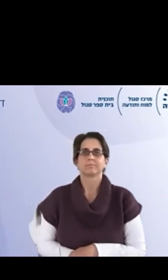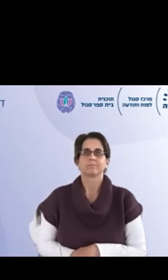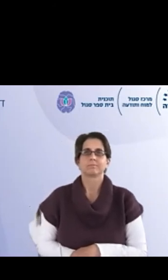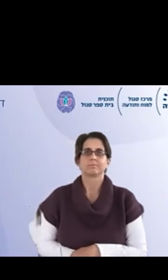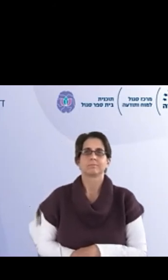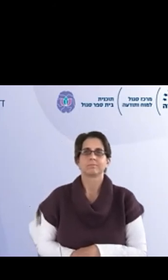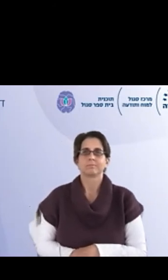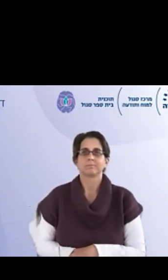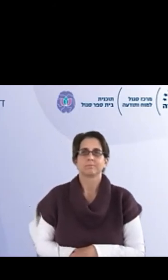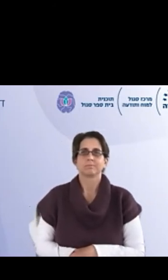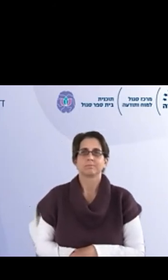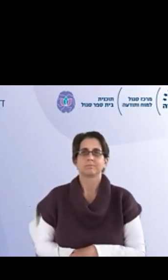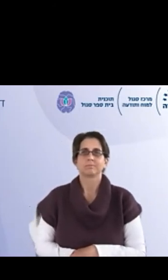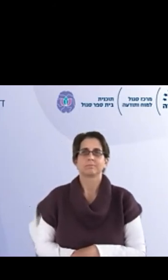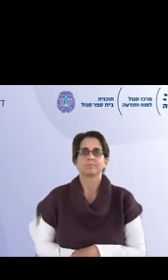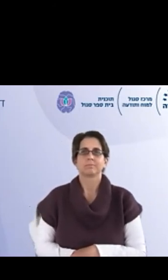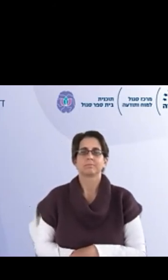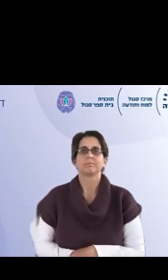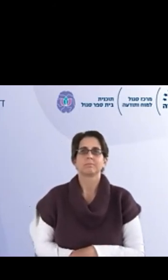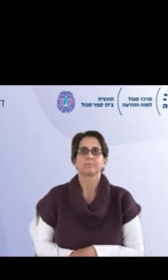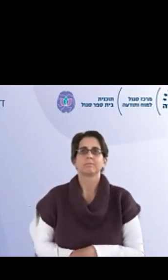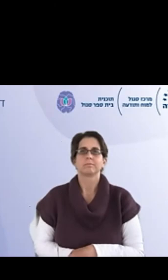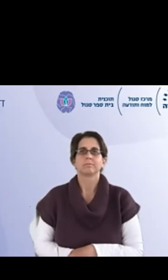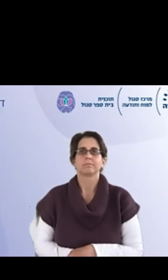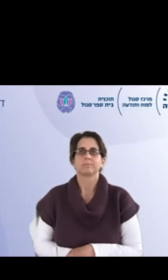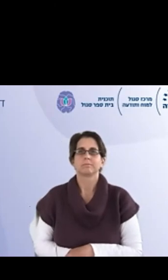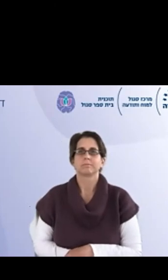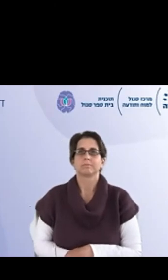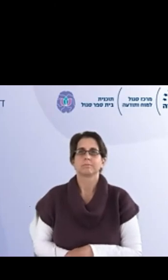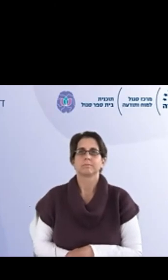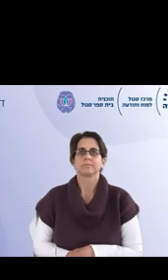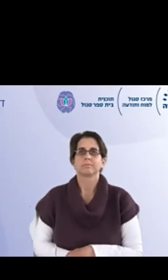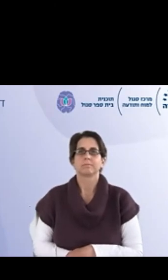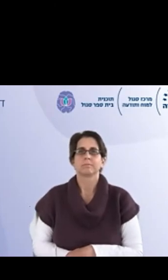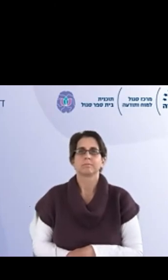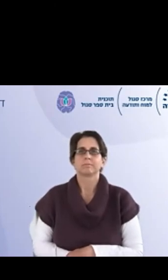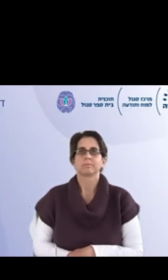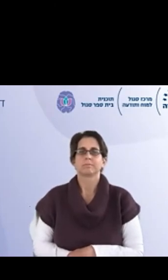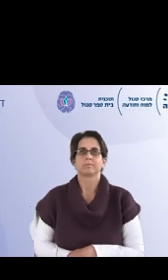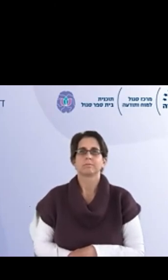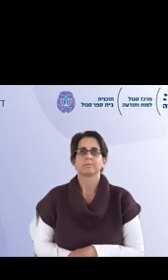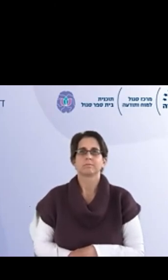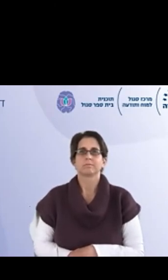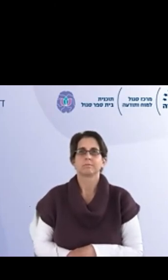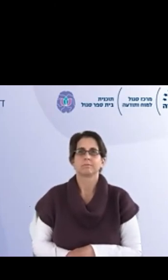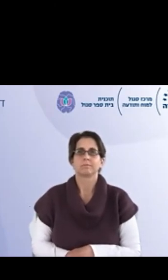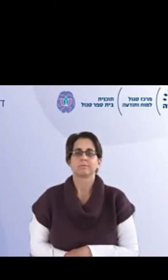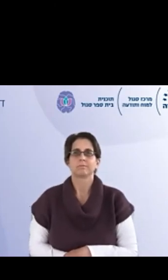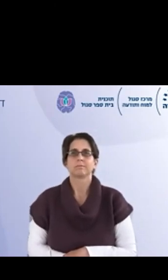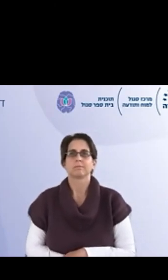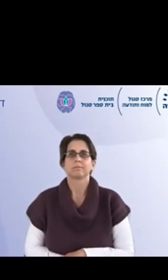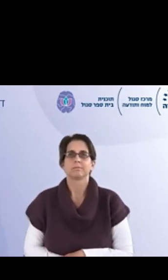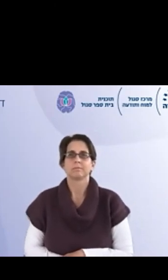יכולים לעשות בבית הספר, כל דבר. אבל רק משנים קצת את האיך, להשתמש בחלק